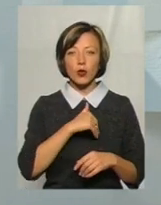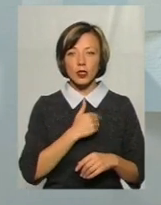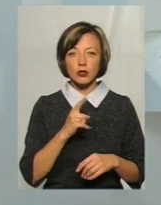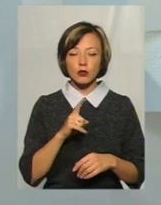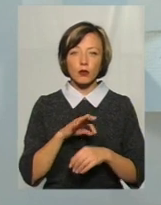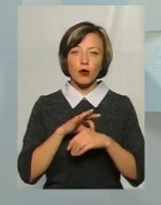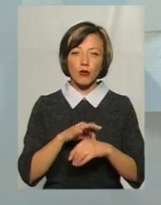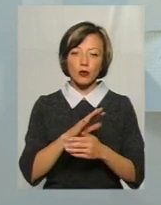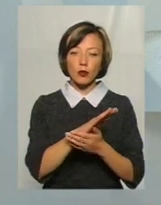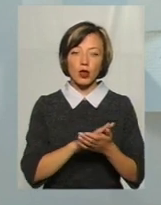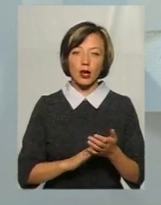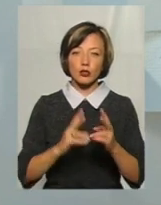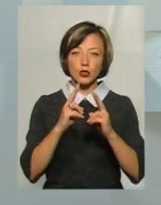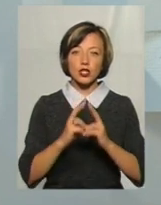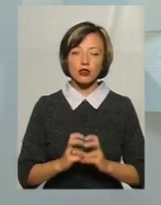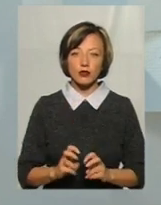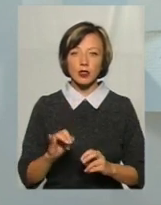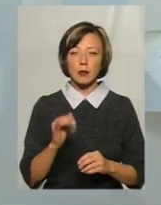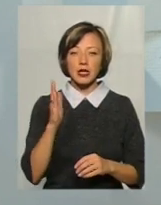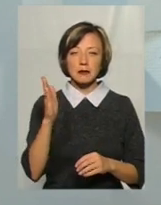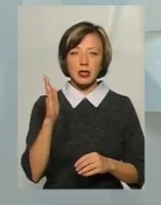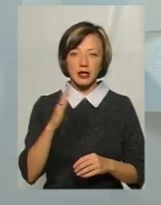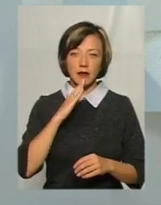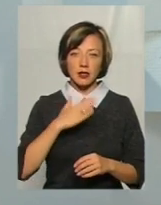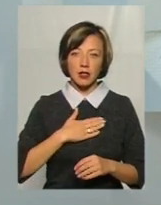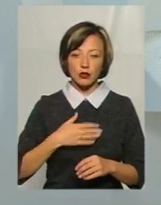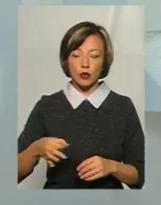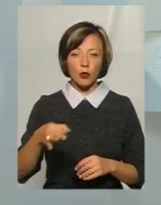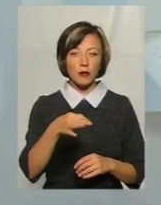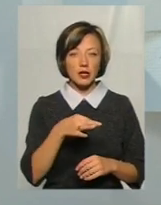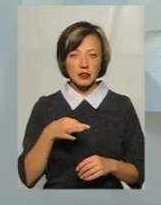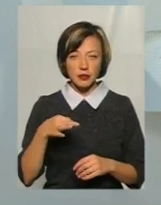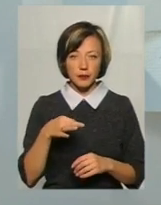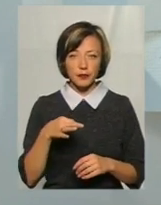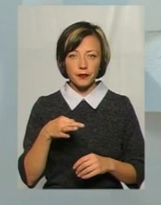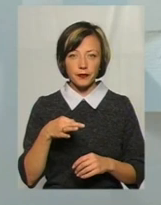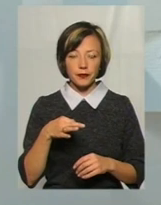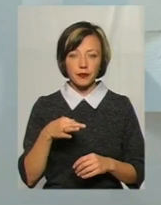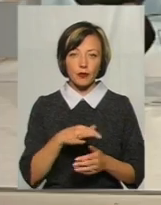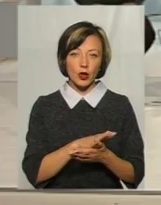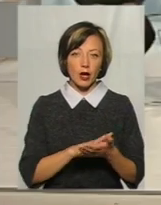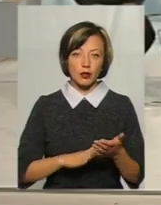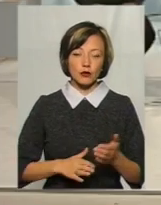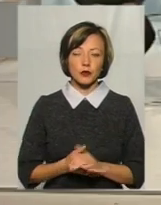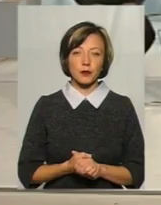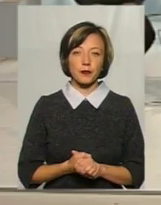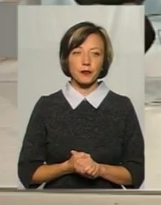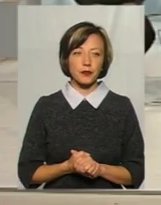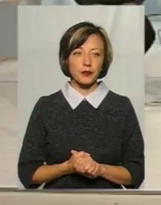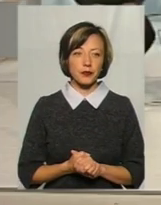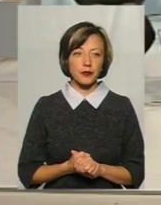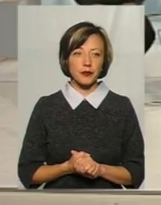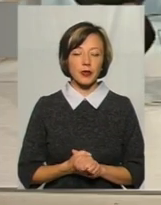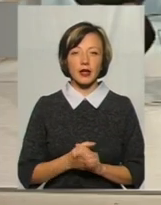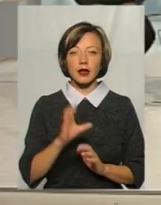проводити і подальше дослідження, досліджувати перспективи нашої Хмельницької області подальшого. Це один пункт. Пане Сергію,